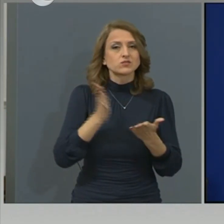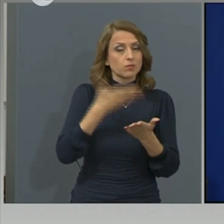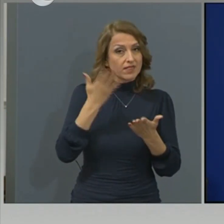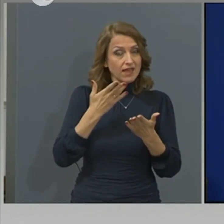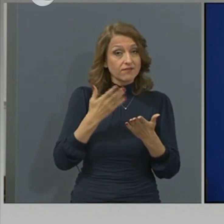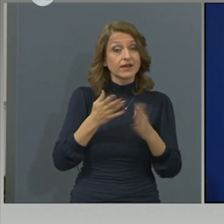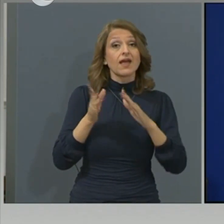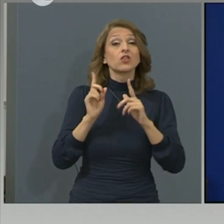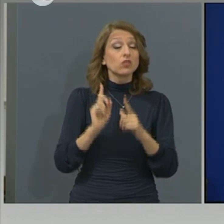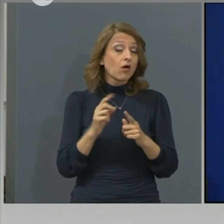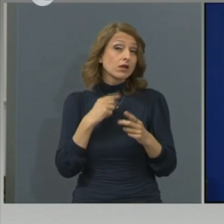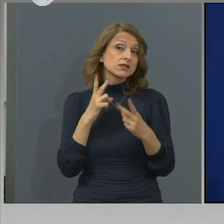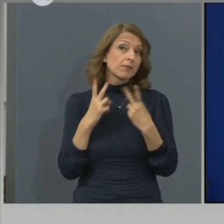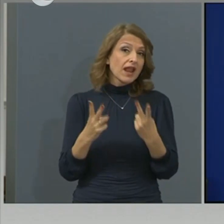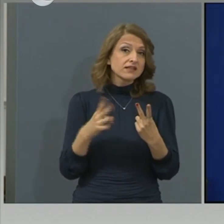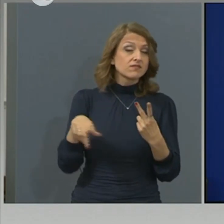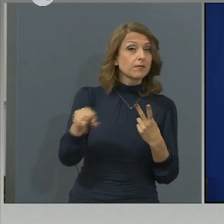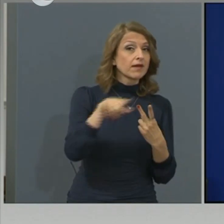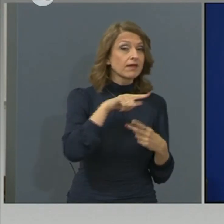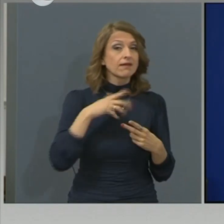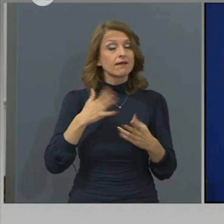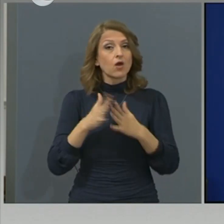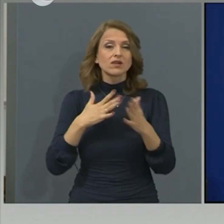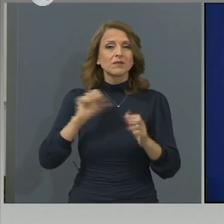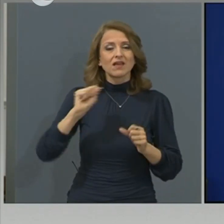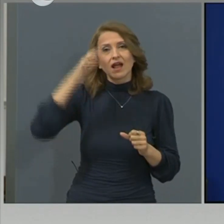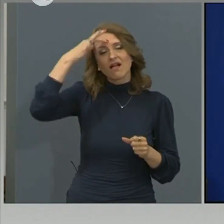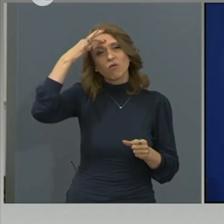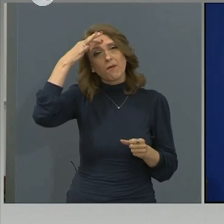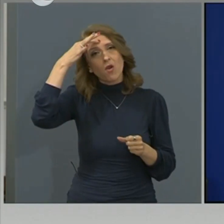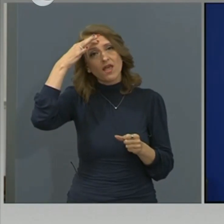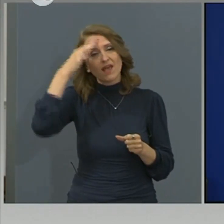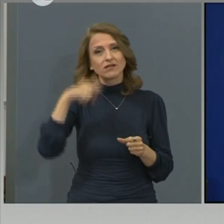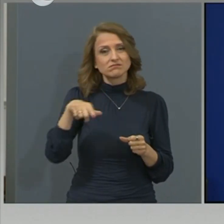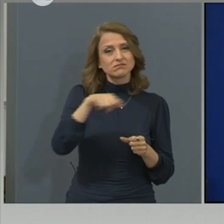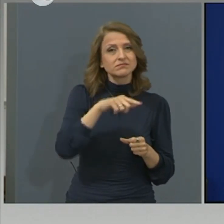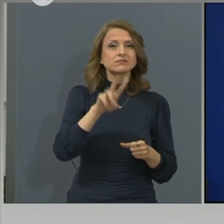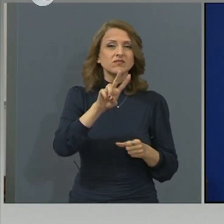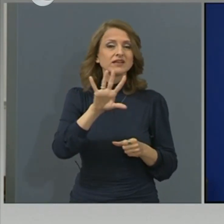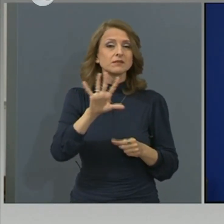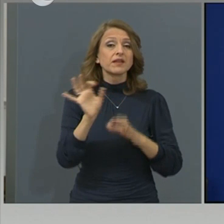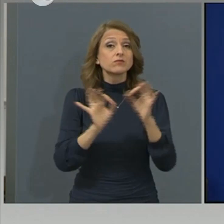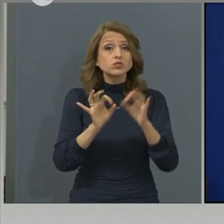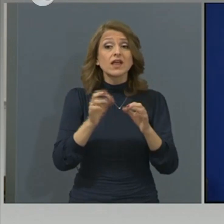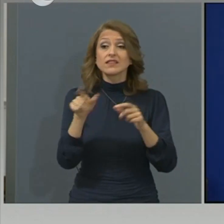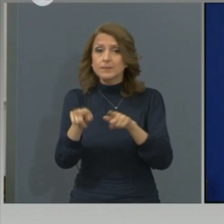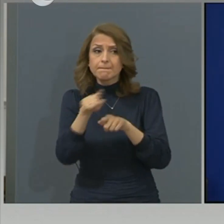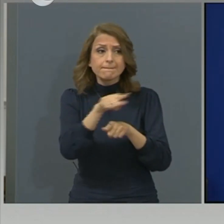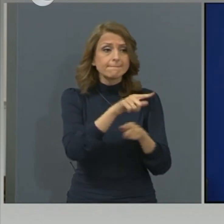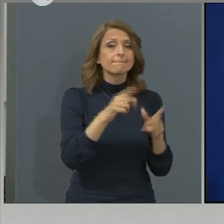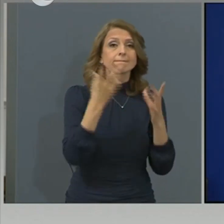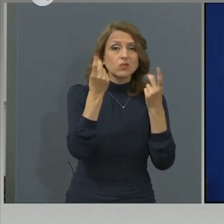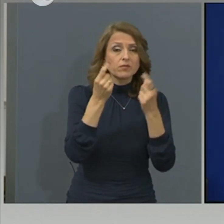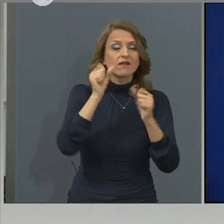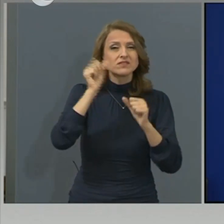впечатление е главоболието. Главоболието се наблюдава при голям процент от болните. Тук сме отбелязали 25%. Дължи се от една